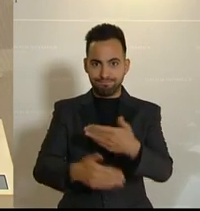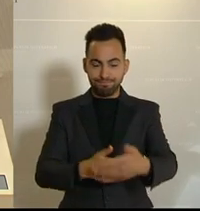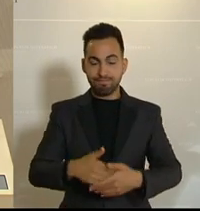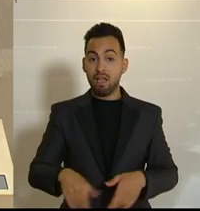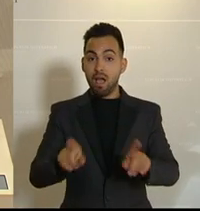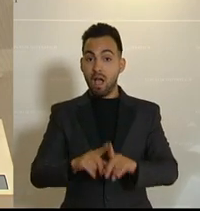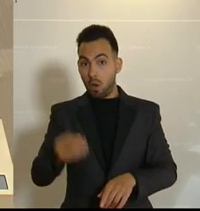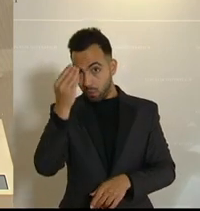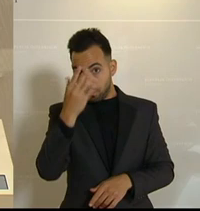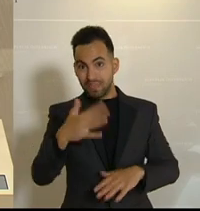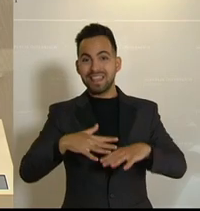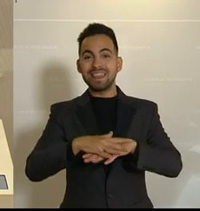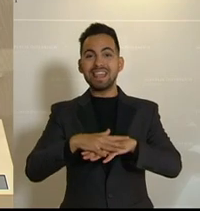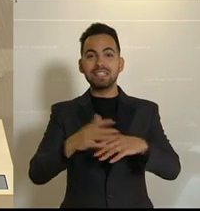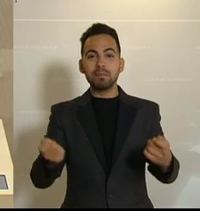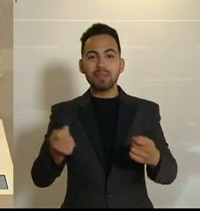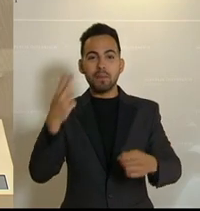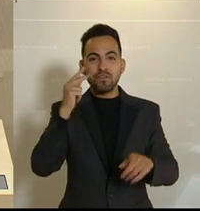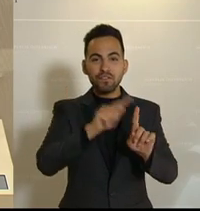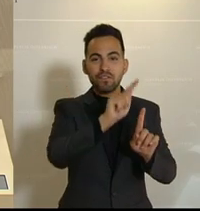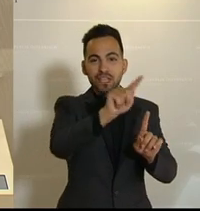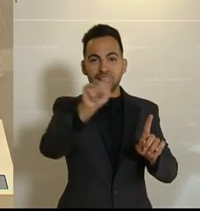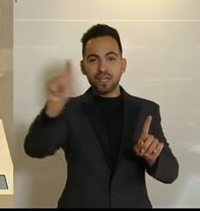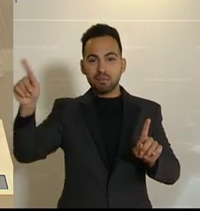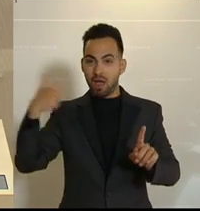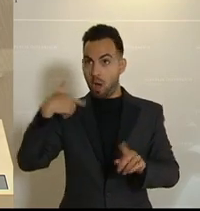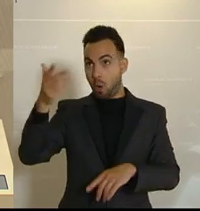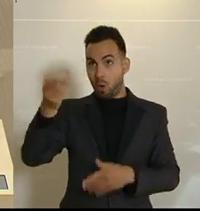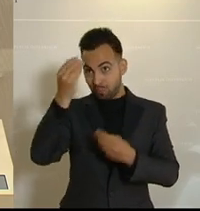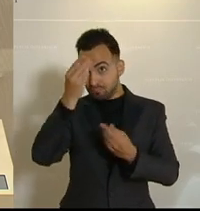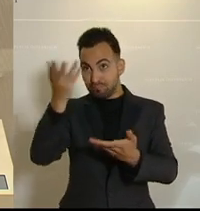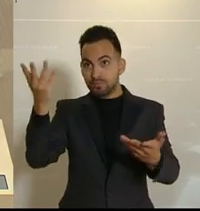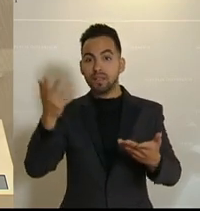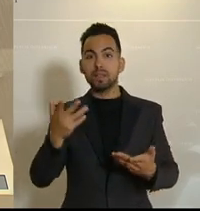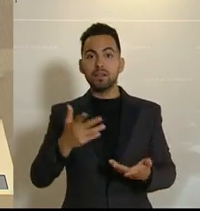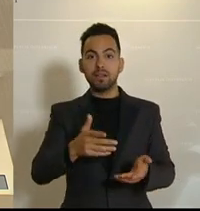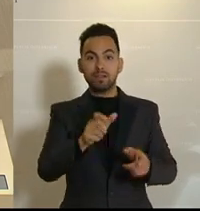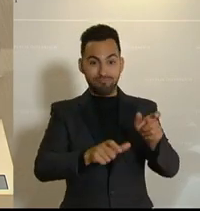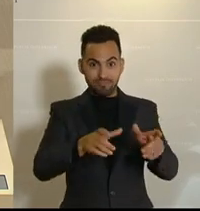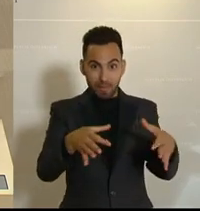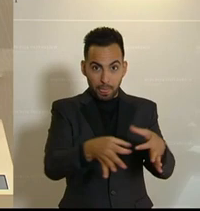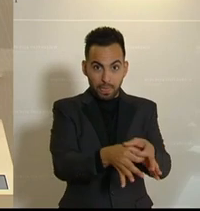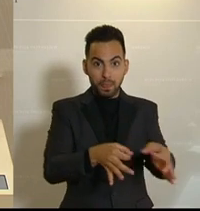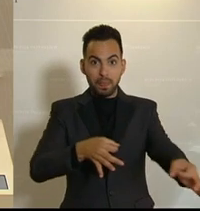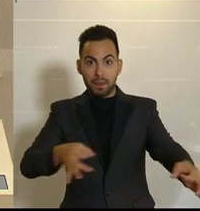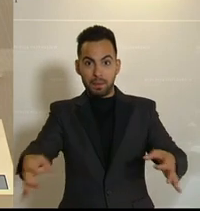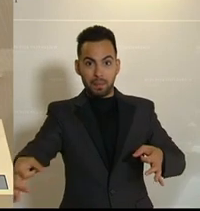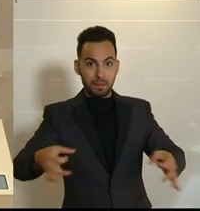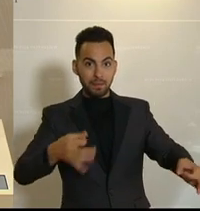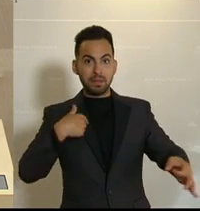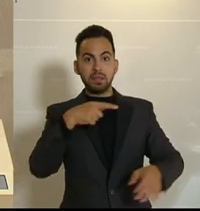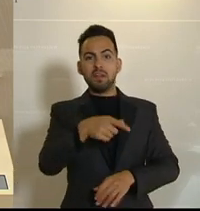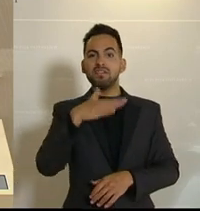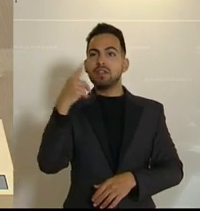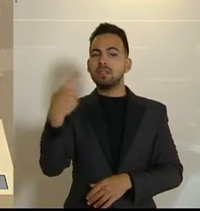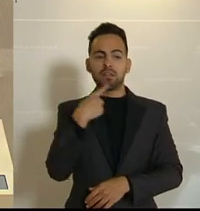Netzbetreiber. Gerade in den dünn besiedelten Regionen wird oft von vornherein blockiert. Das